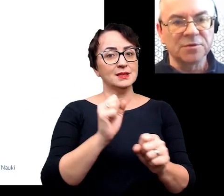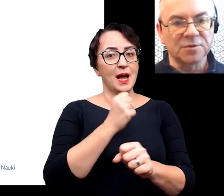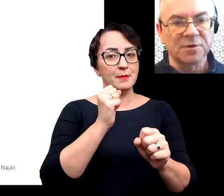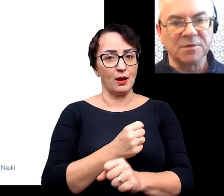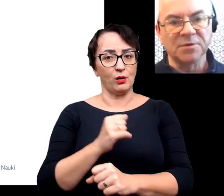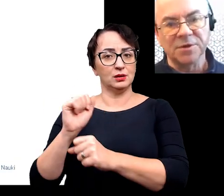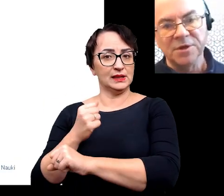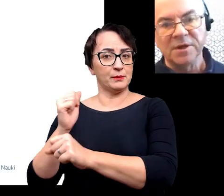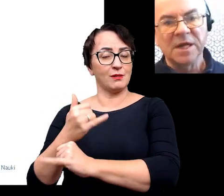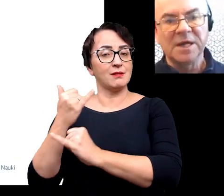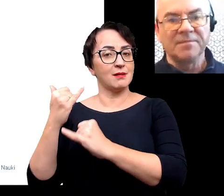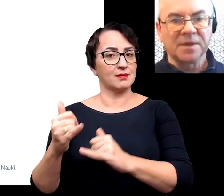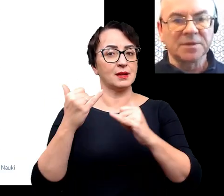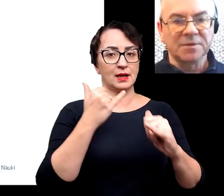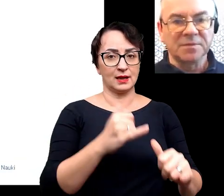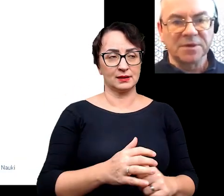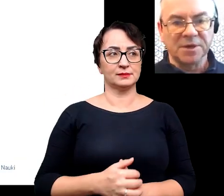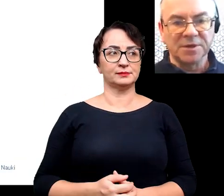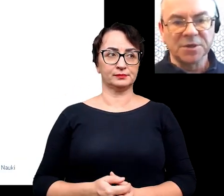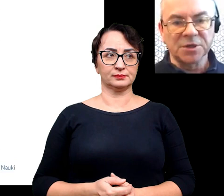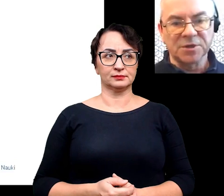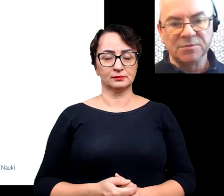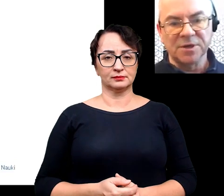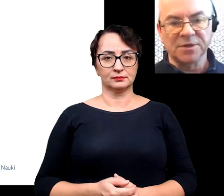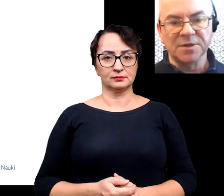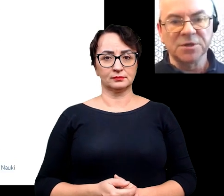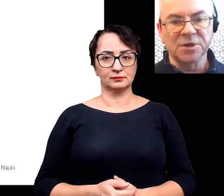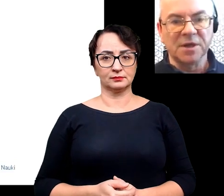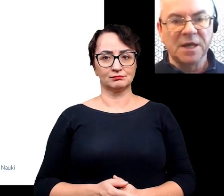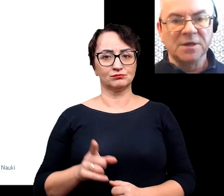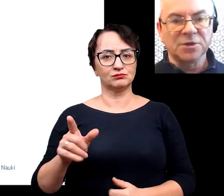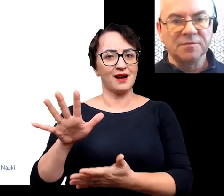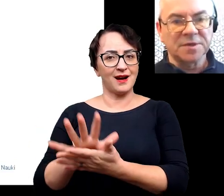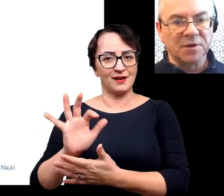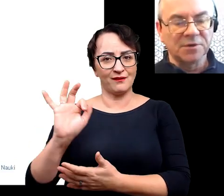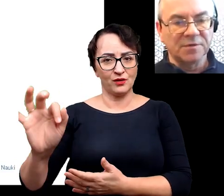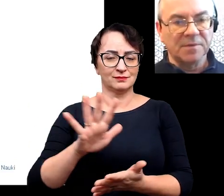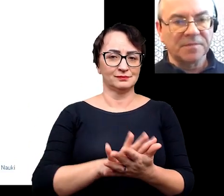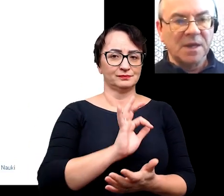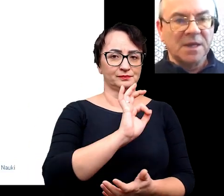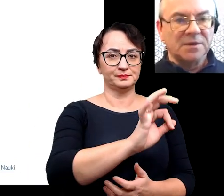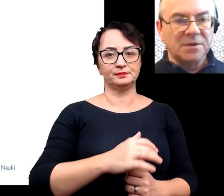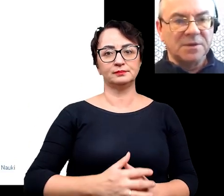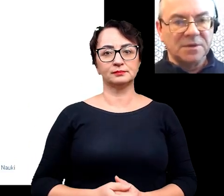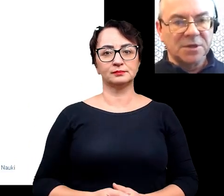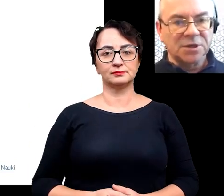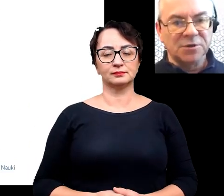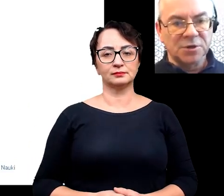morskim. Trochę inne są charakterystyczne, czy były charakterystyczne dla środowiska lądowego.